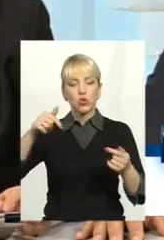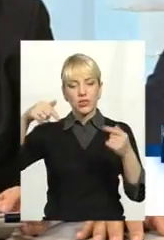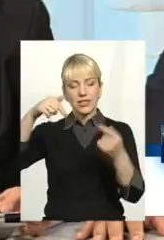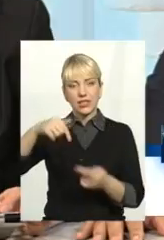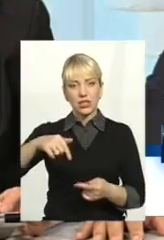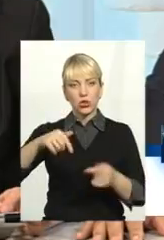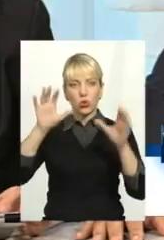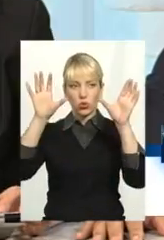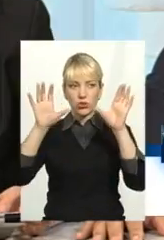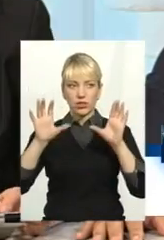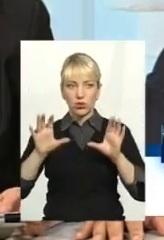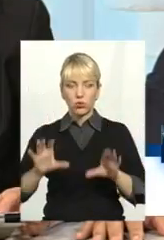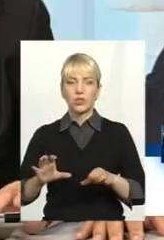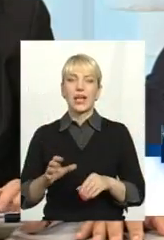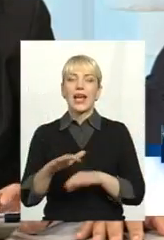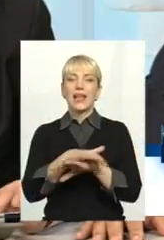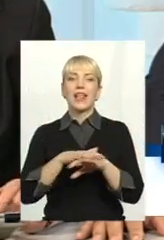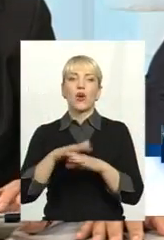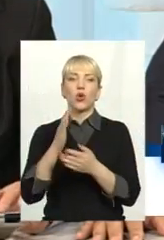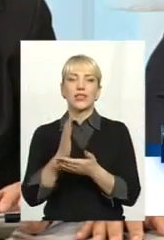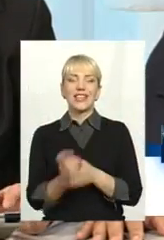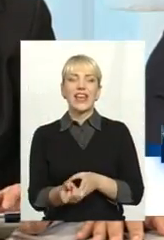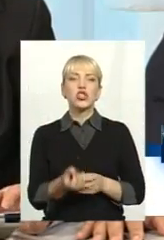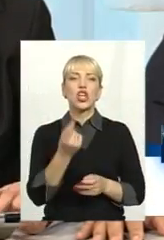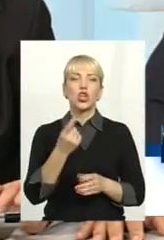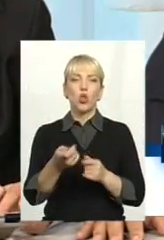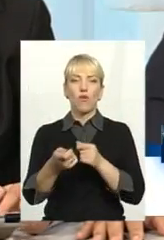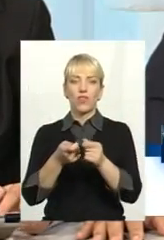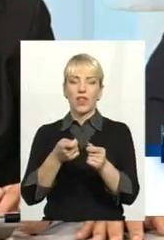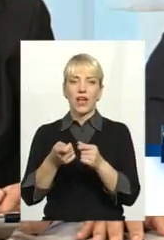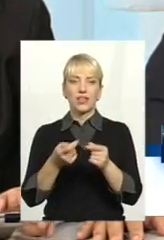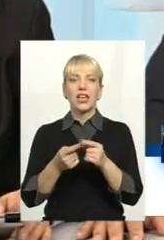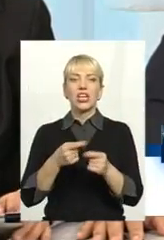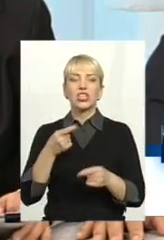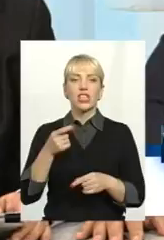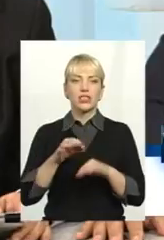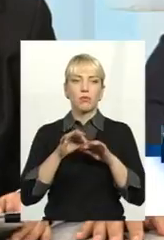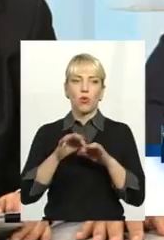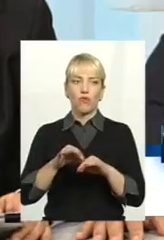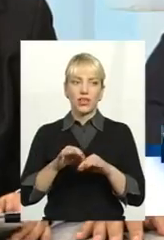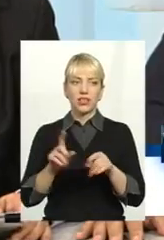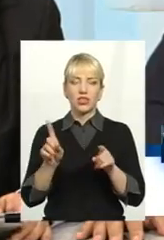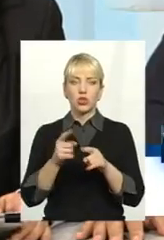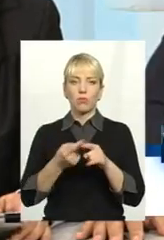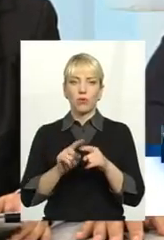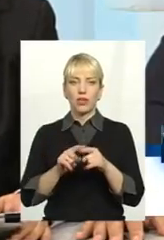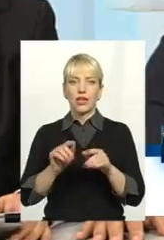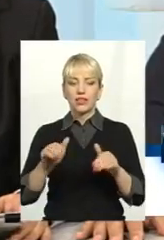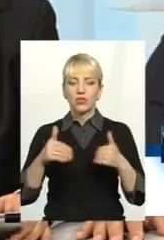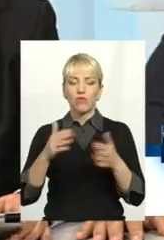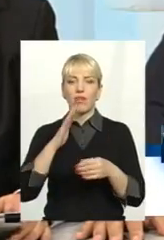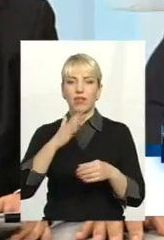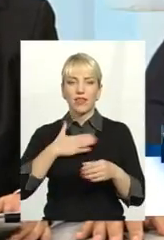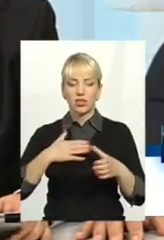є джерелом влади. Тому через проведення форумів, які ініціювала і наша партія, і